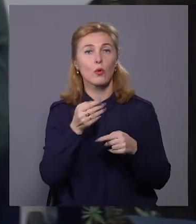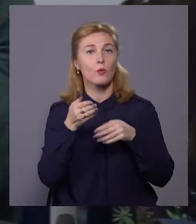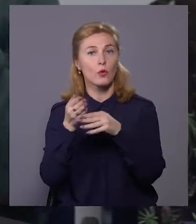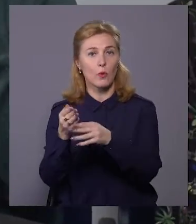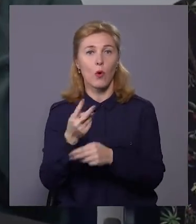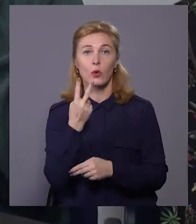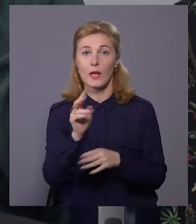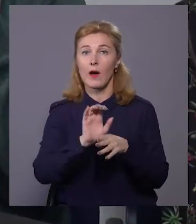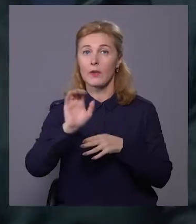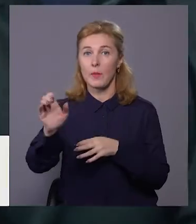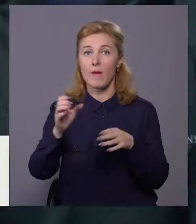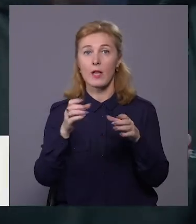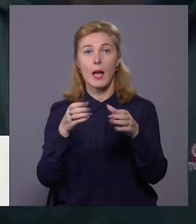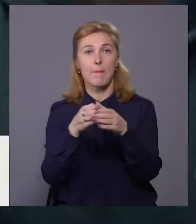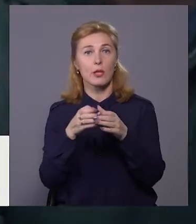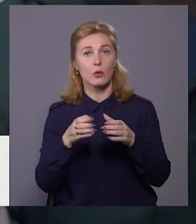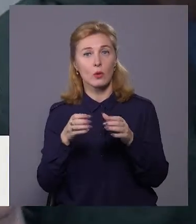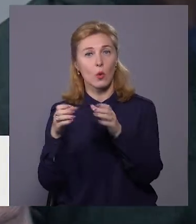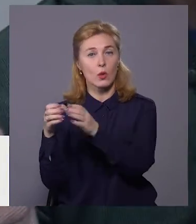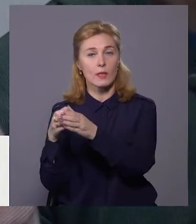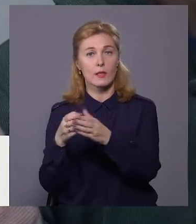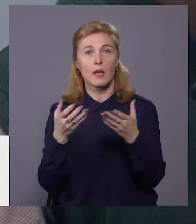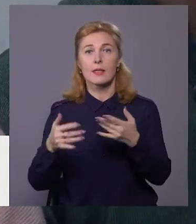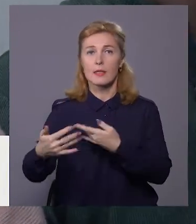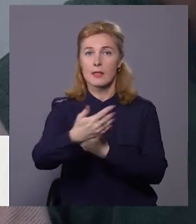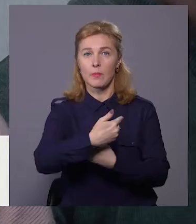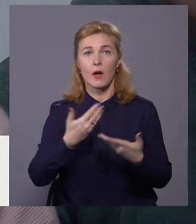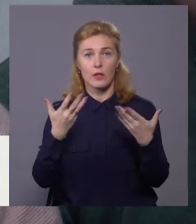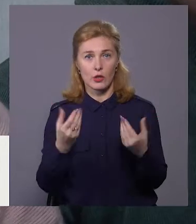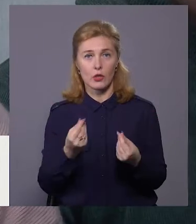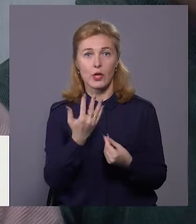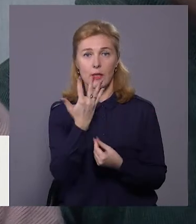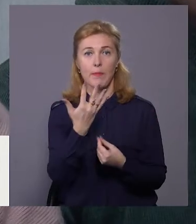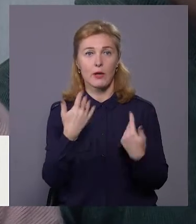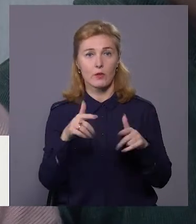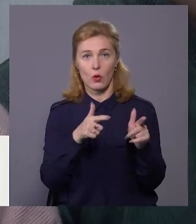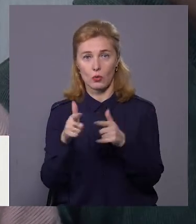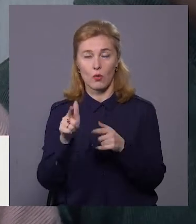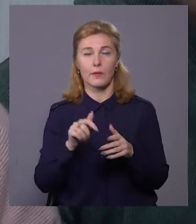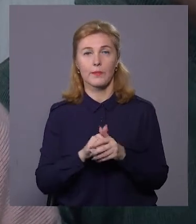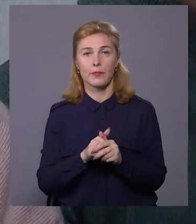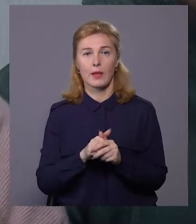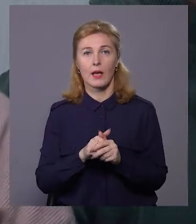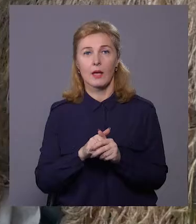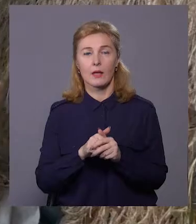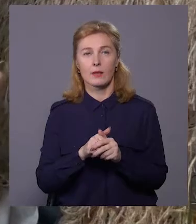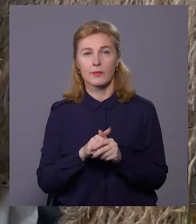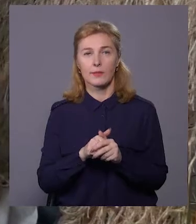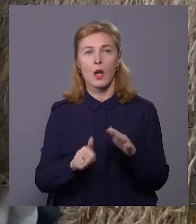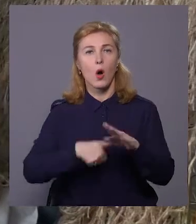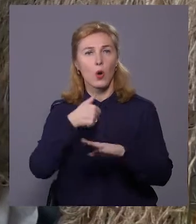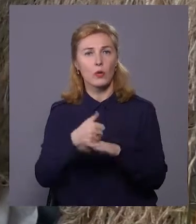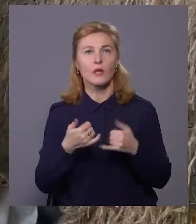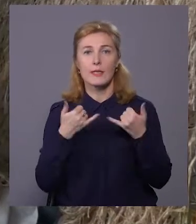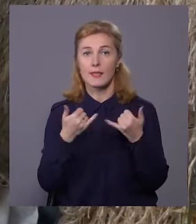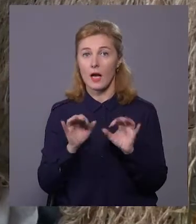відправили підрозділи, зібрали, і ще на п'ять підрозділів в'єфер зібрано за сутки. Олашинський старостат. Головне,